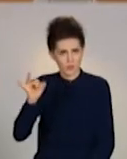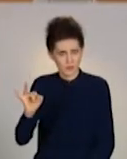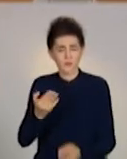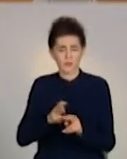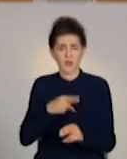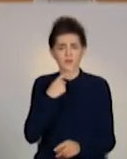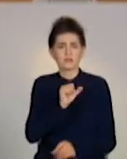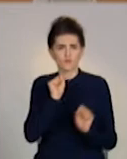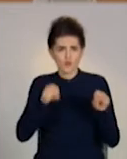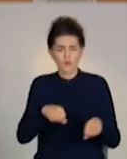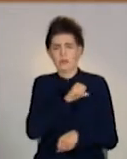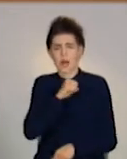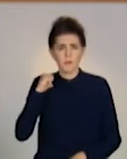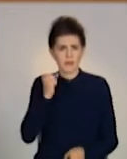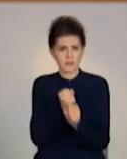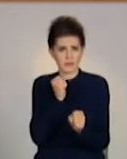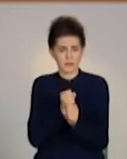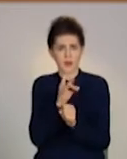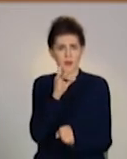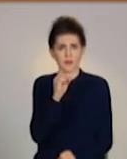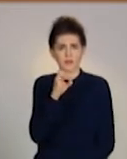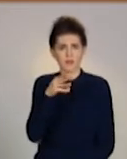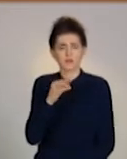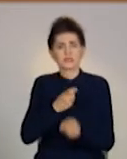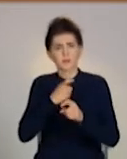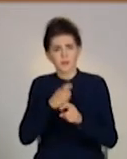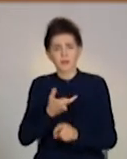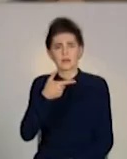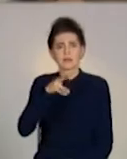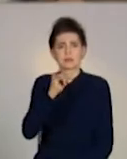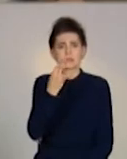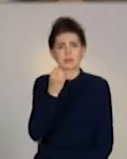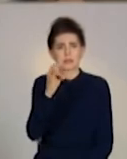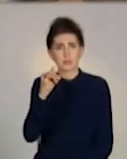розчин можна самому. Потрібні лише етиловий спирт і гліцерин.